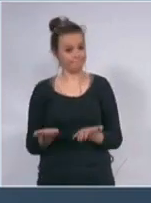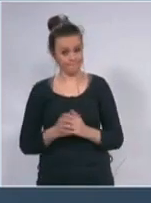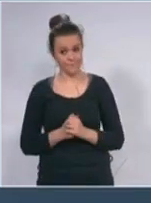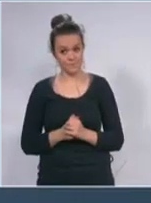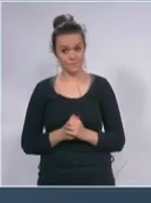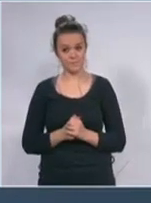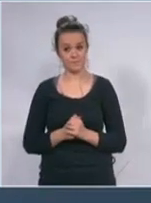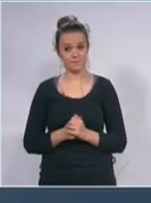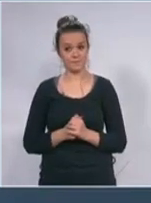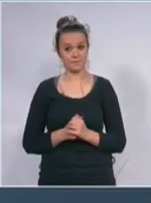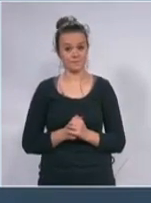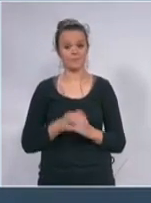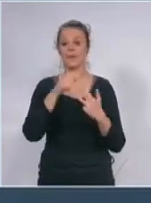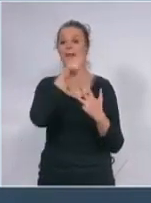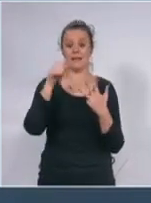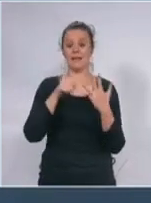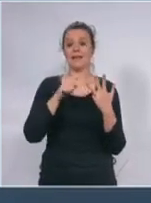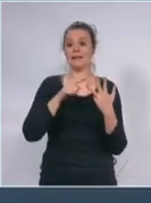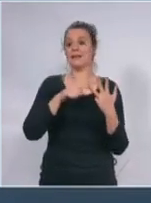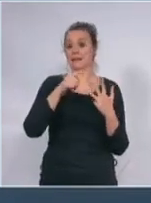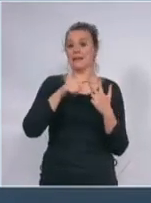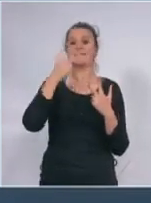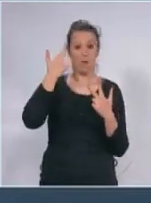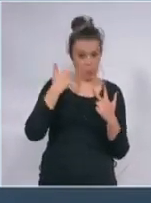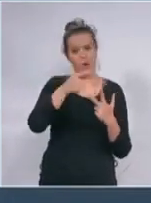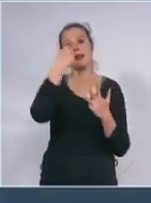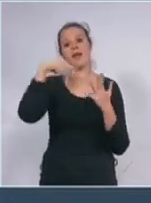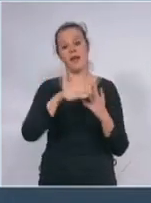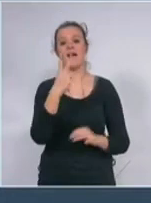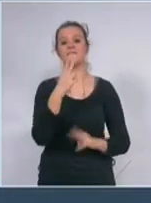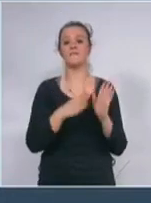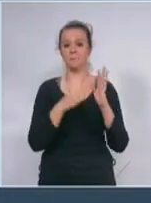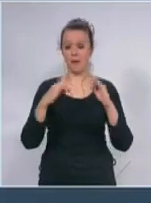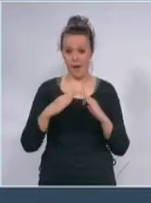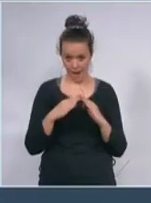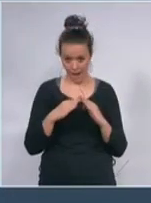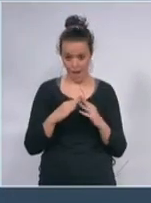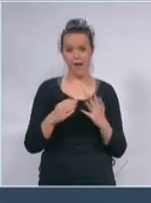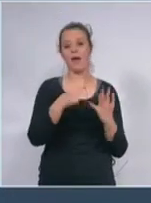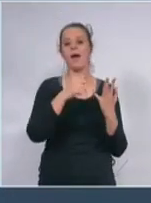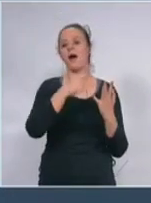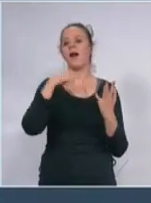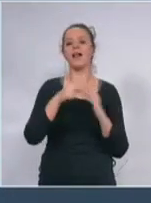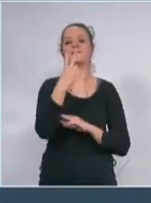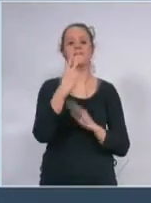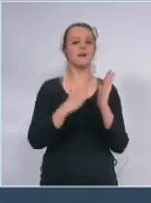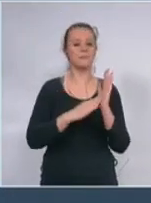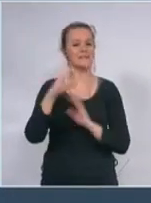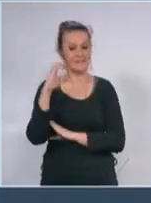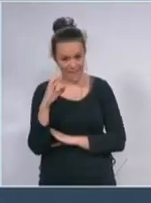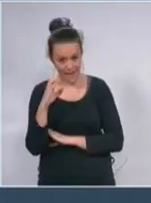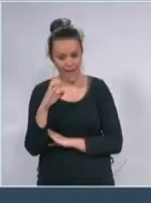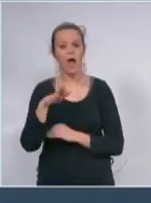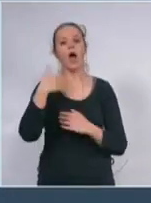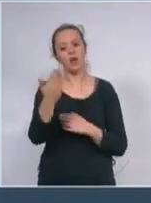idemo posle zemovske bolnice na VMA posle VMA idemo na VMC posle VMC idemo na